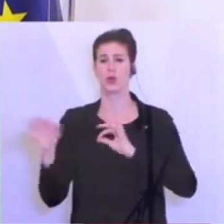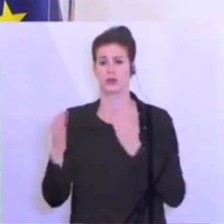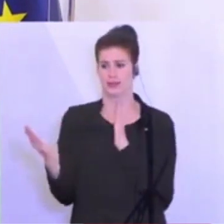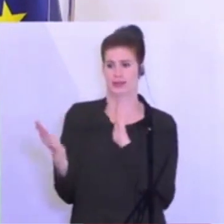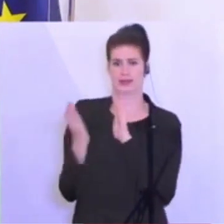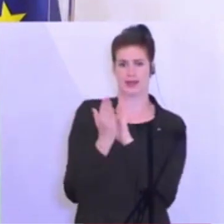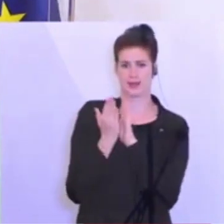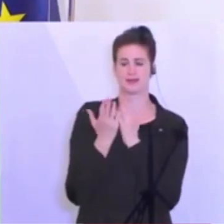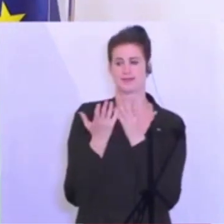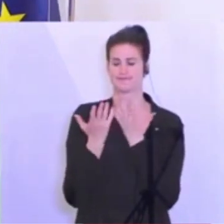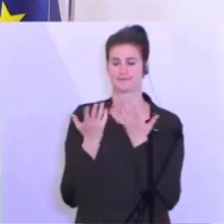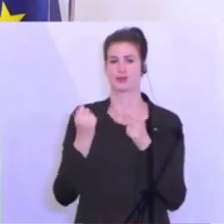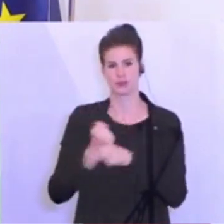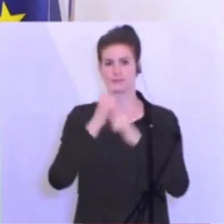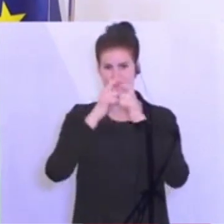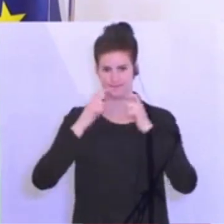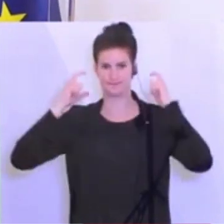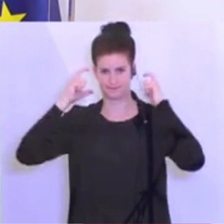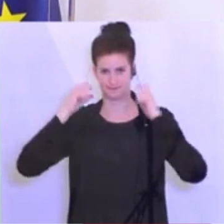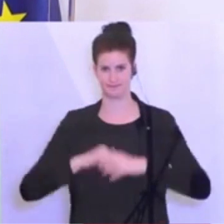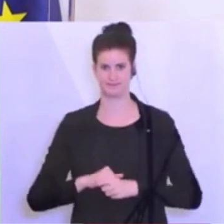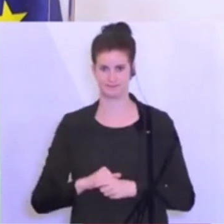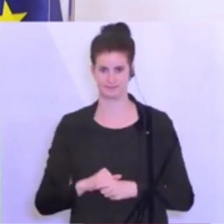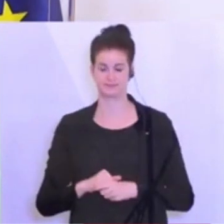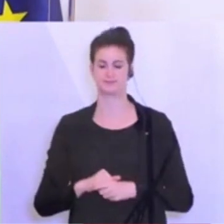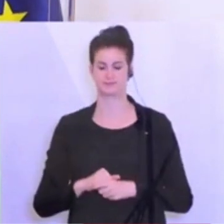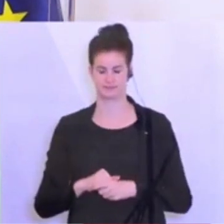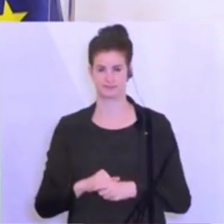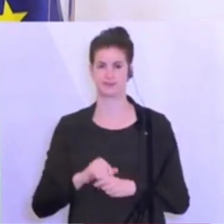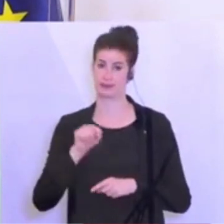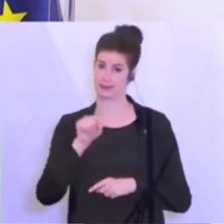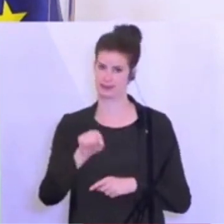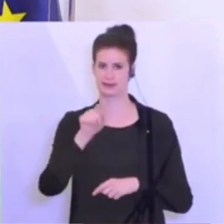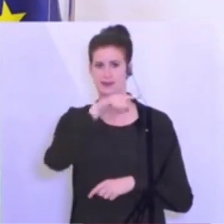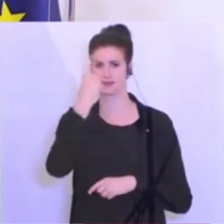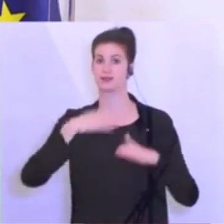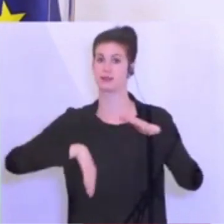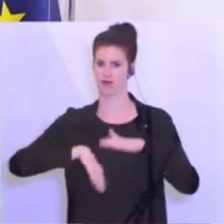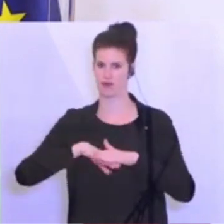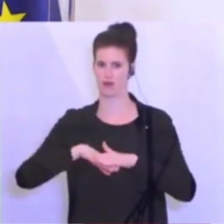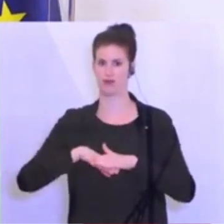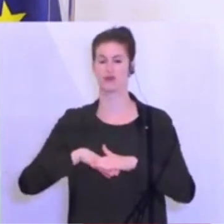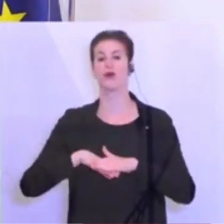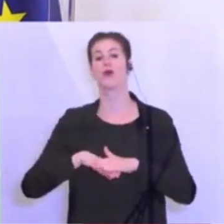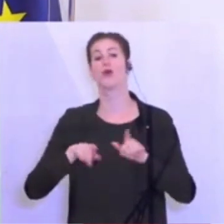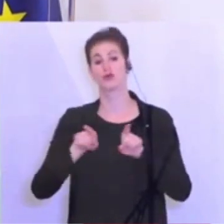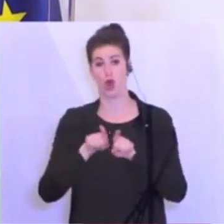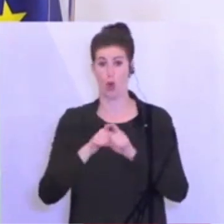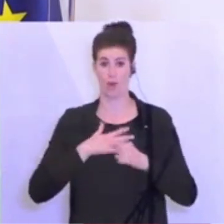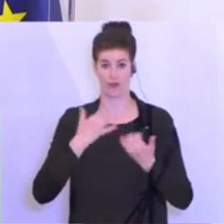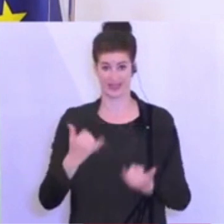nahe kommt aufgrund von Enge in gewissen Gebäuden. Das macht Sinn und ist auch dann gut, wenn es jetzt nicht mehr